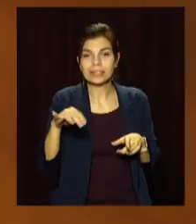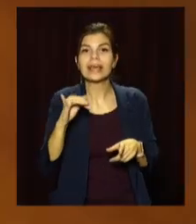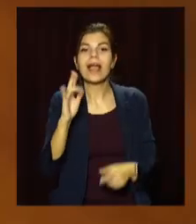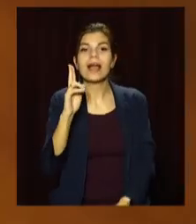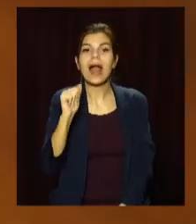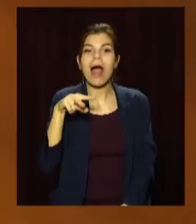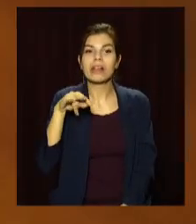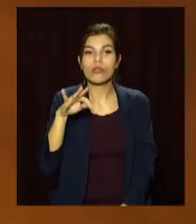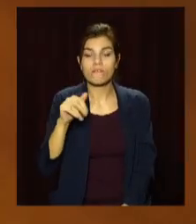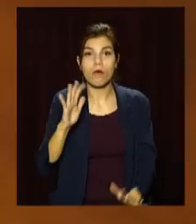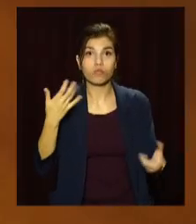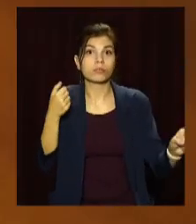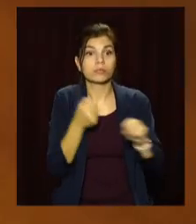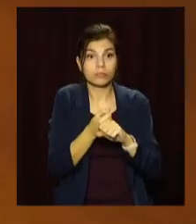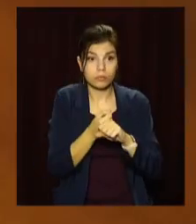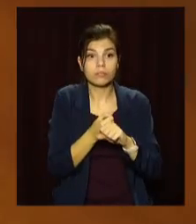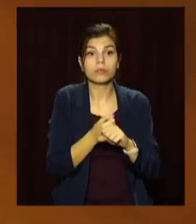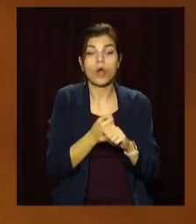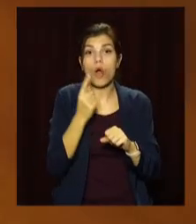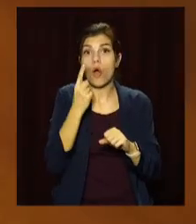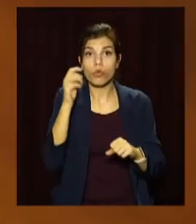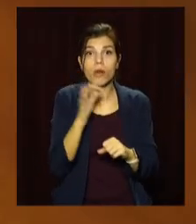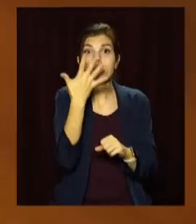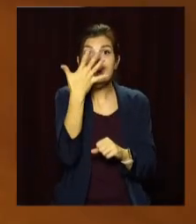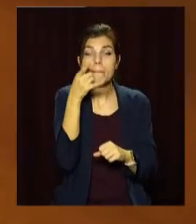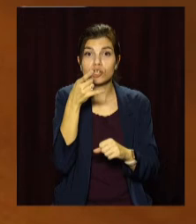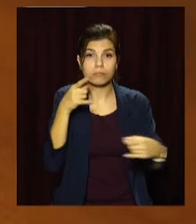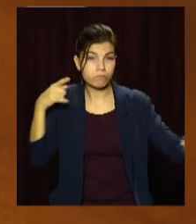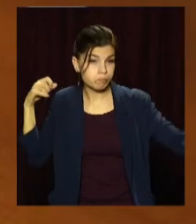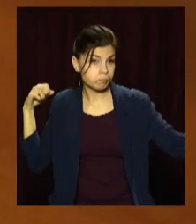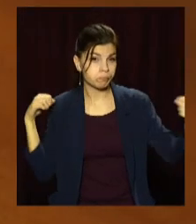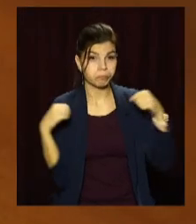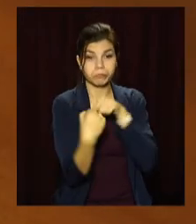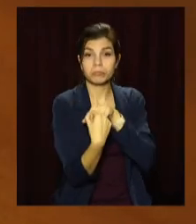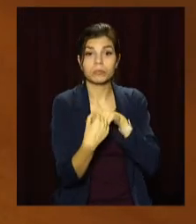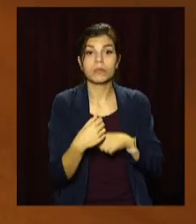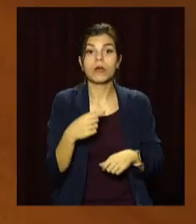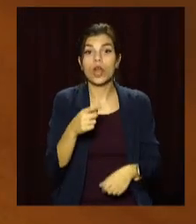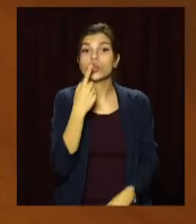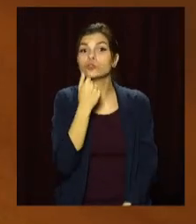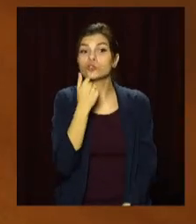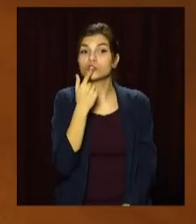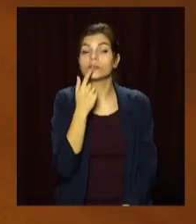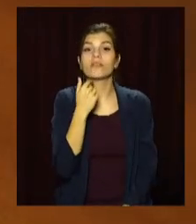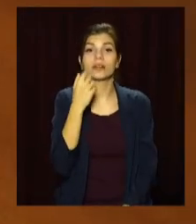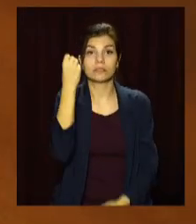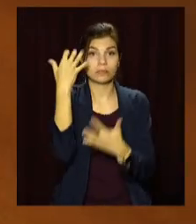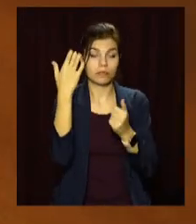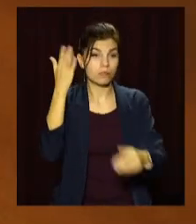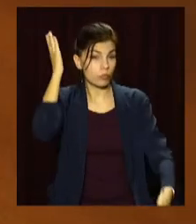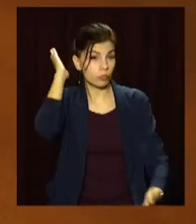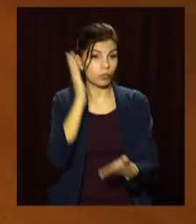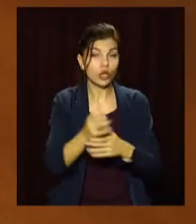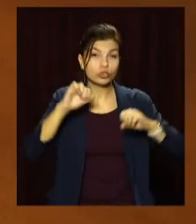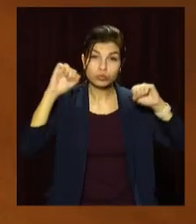сталося ДТП, в якій зіткнулися одночасно п'ять автівок. Інфініті рухалася на червоний сигнал світлофора. Водій на швидкості